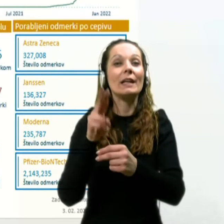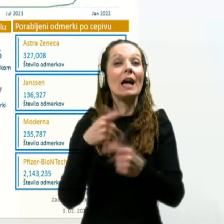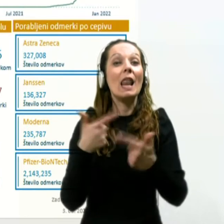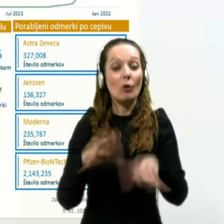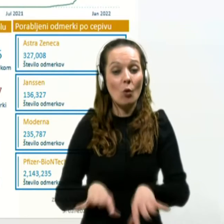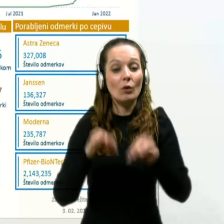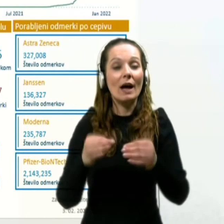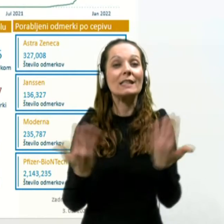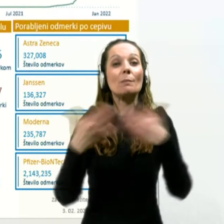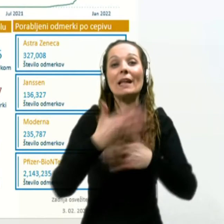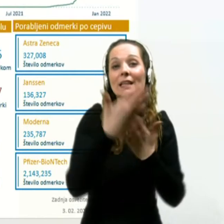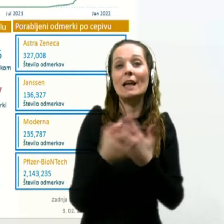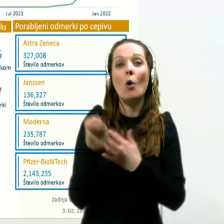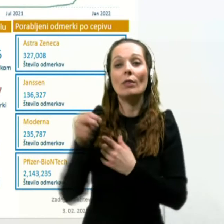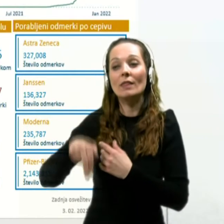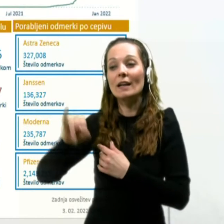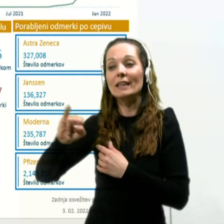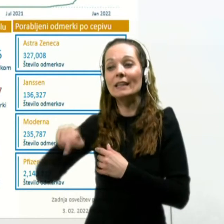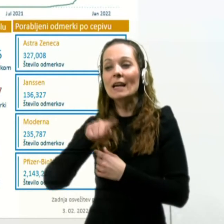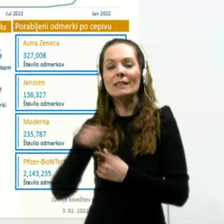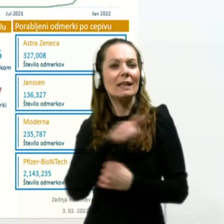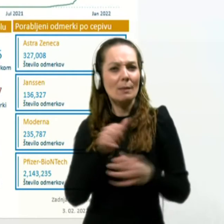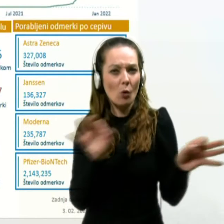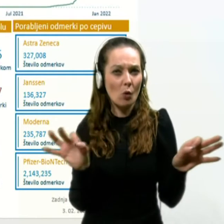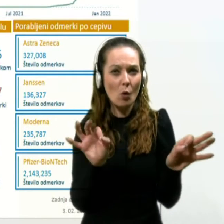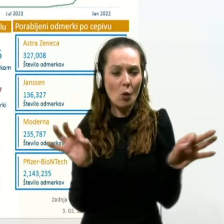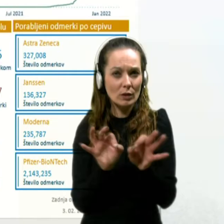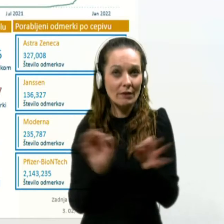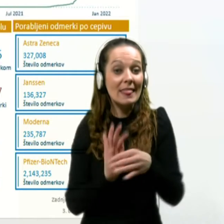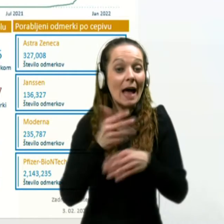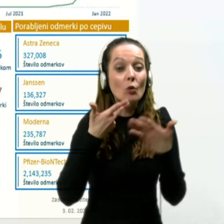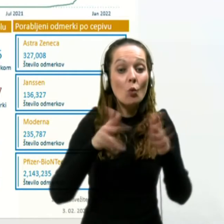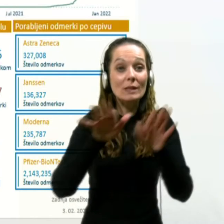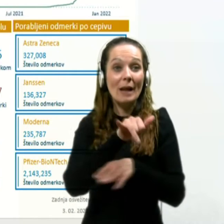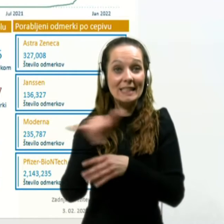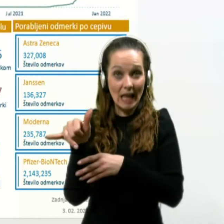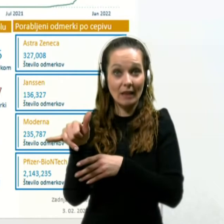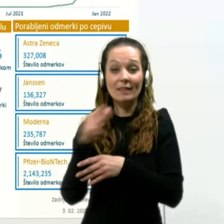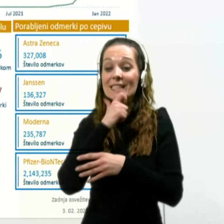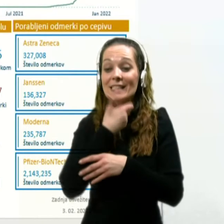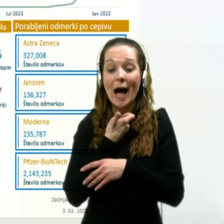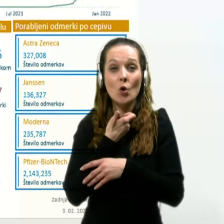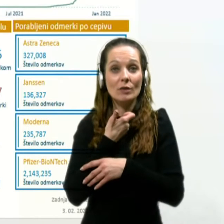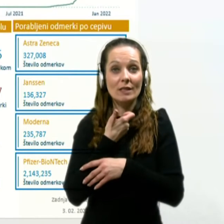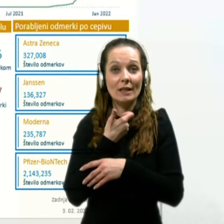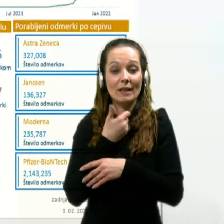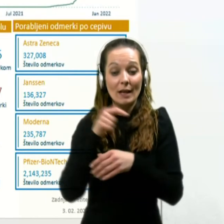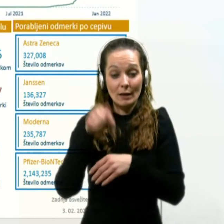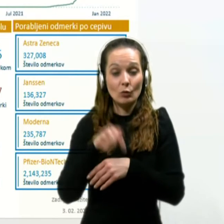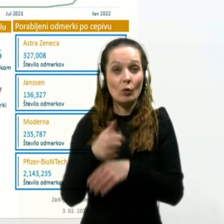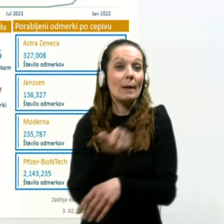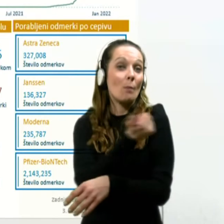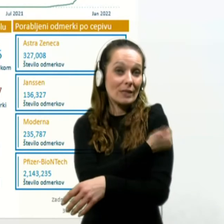strani Nacionalnega inštituta, samo da usvežimo nad 18 let starosti, je pri nas